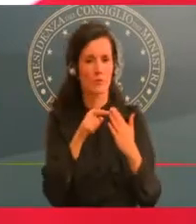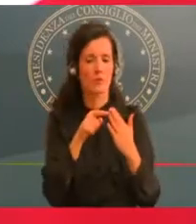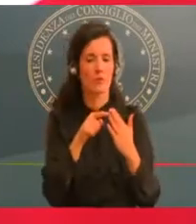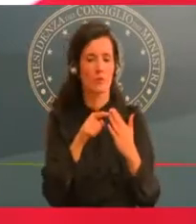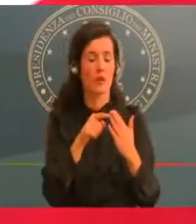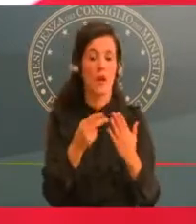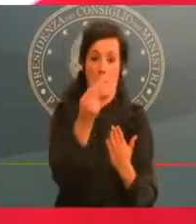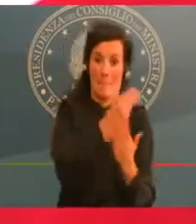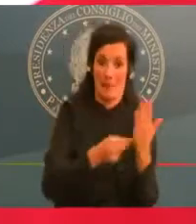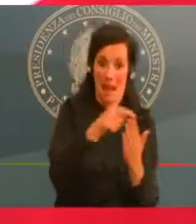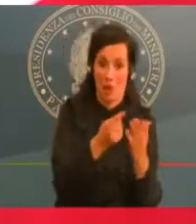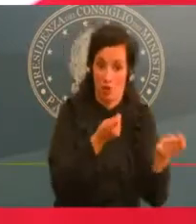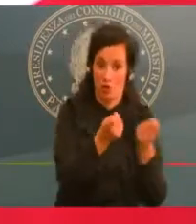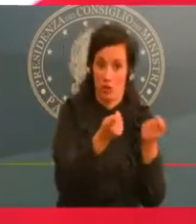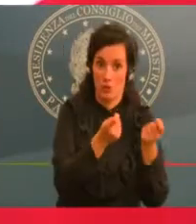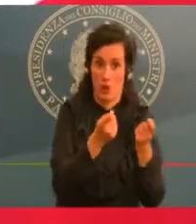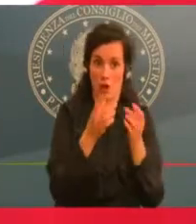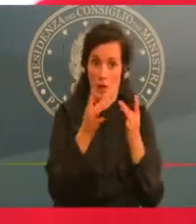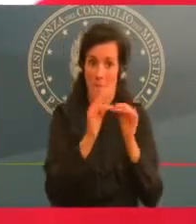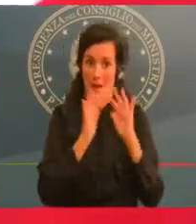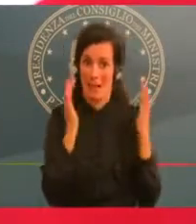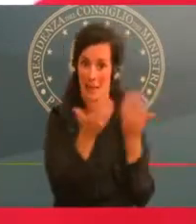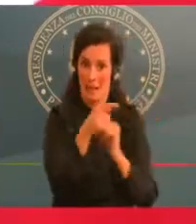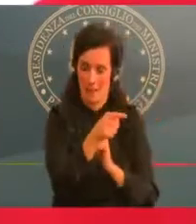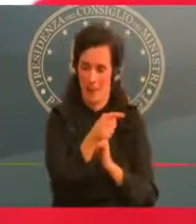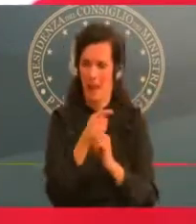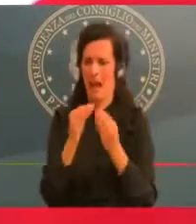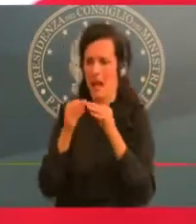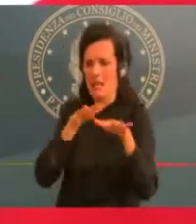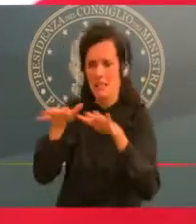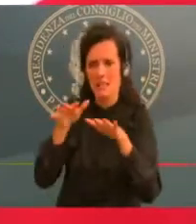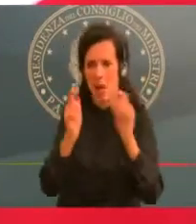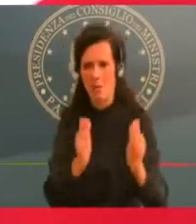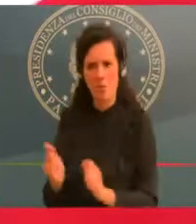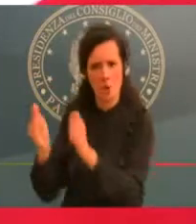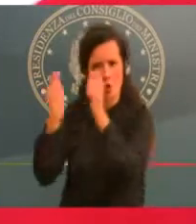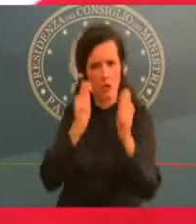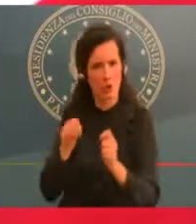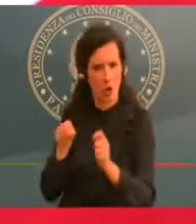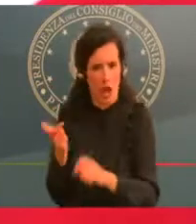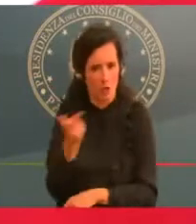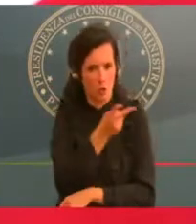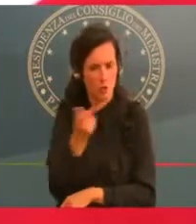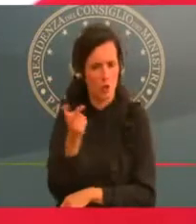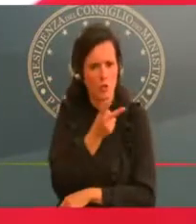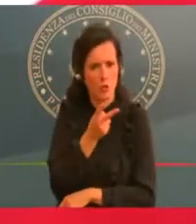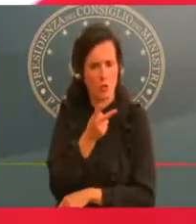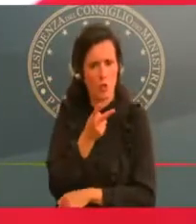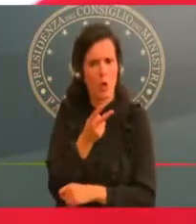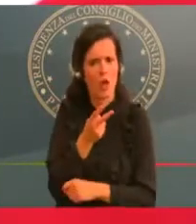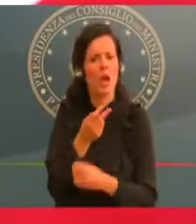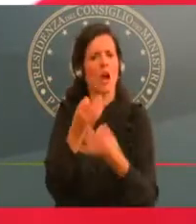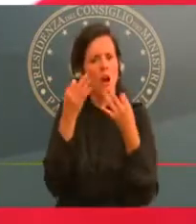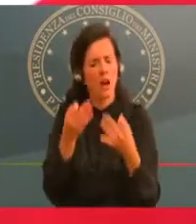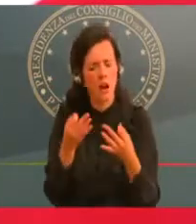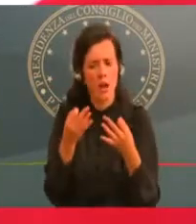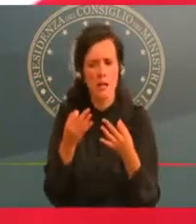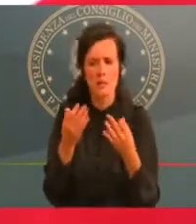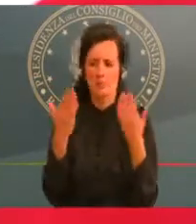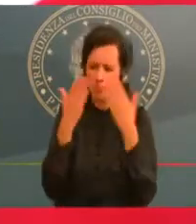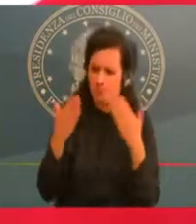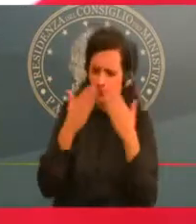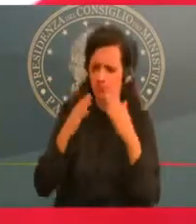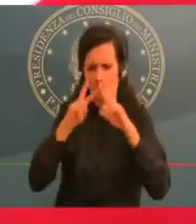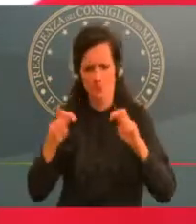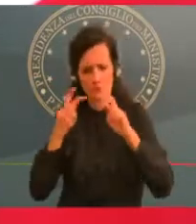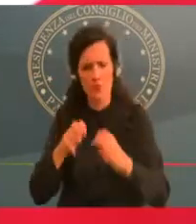stato approvato e elaborato anche con i rappresentanti delle regioni, designati dalla conferenza delle regioni. Quindi